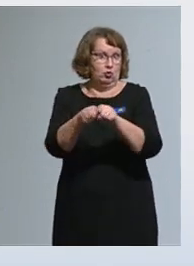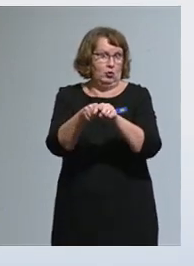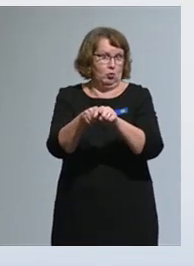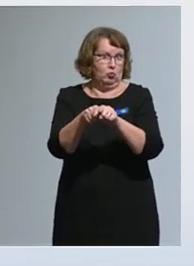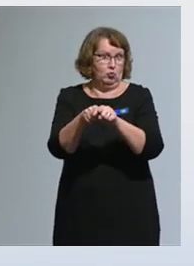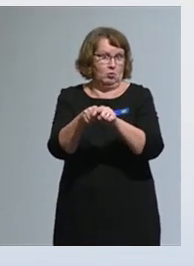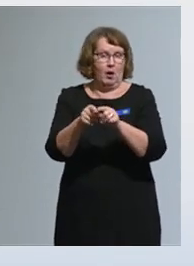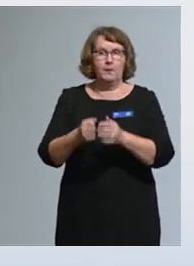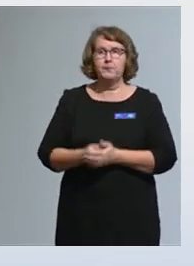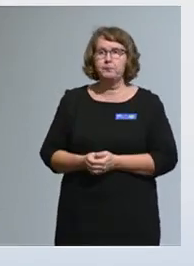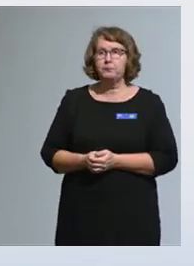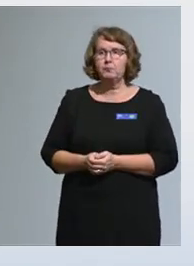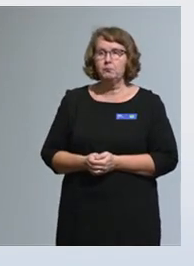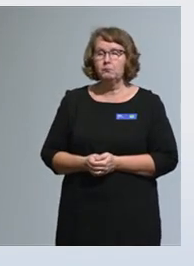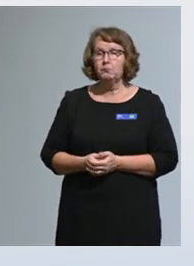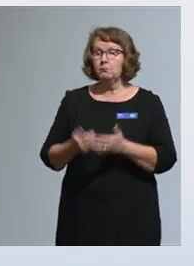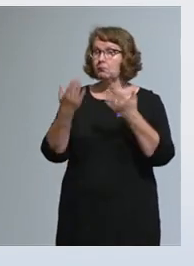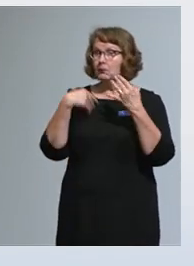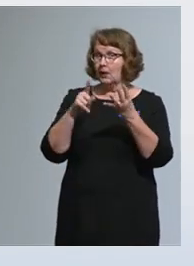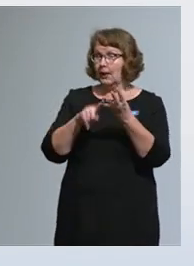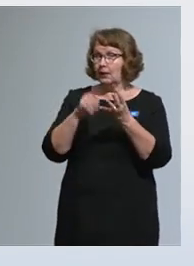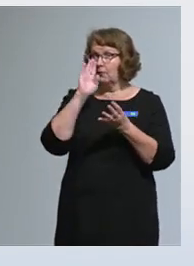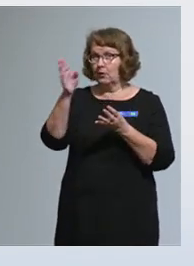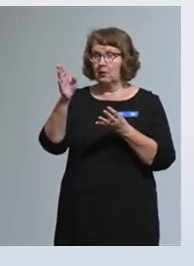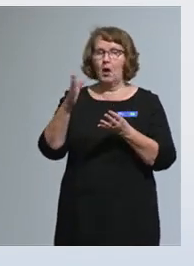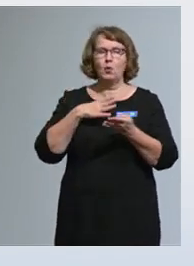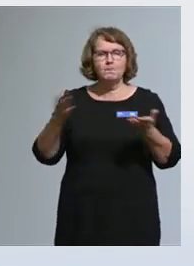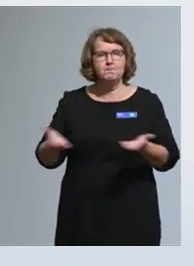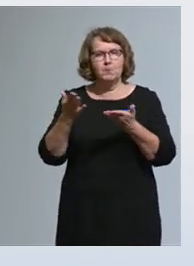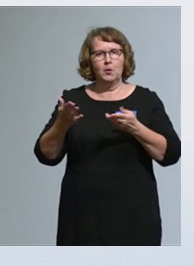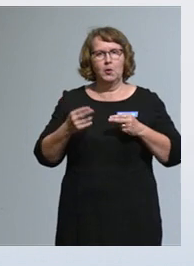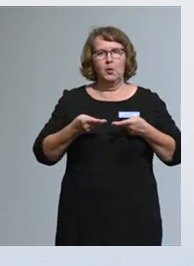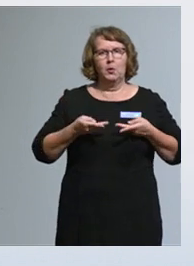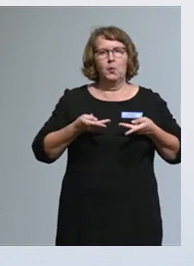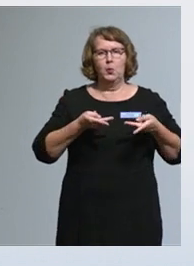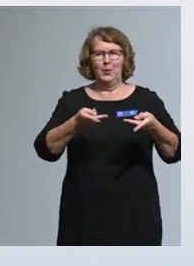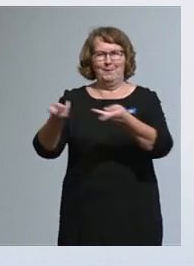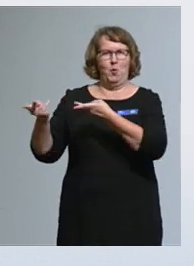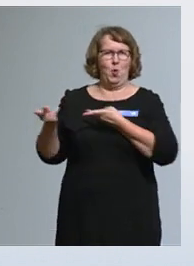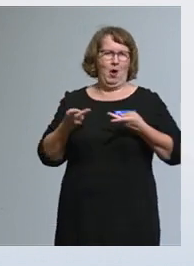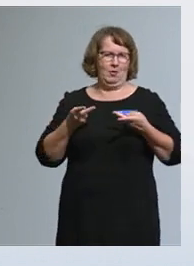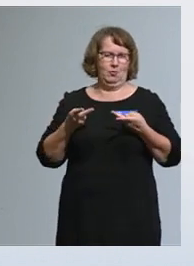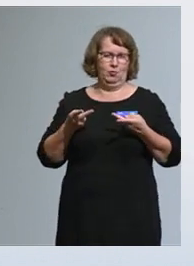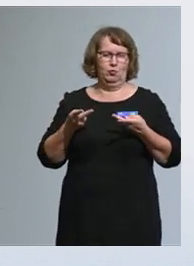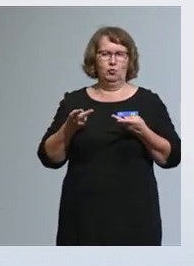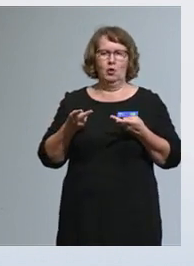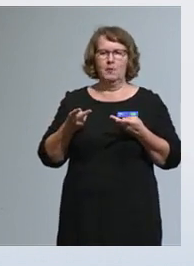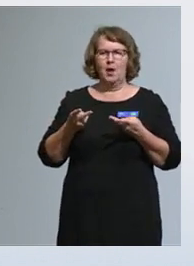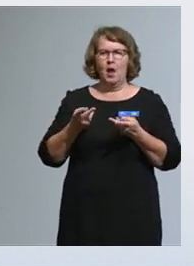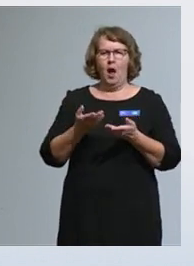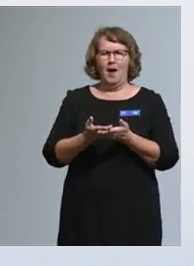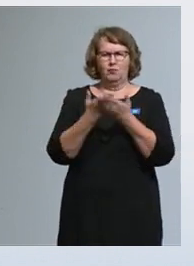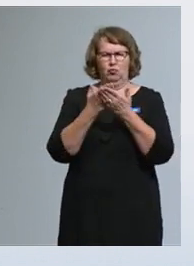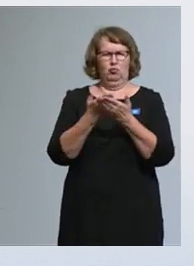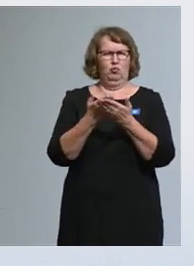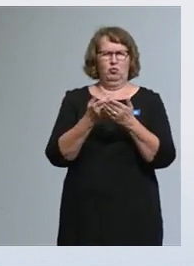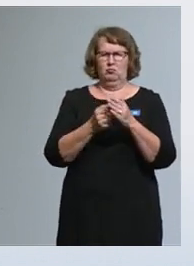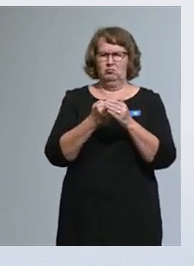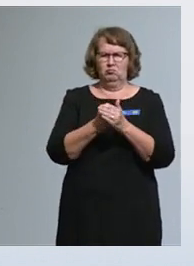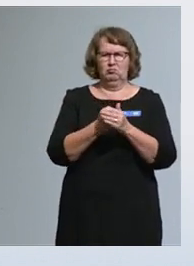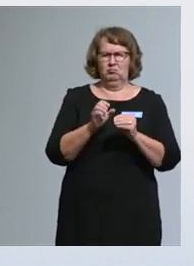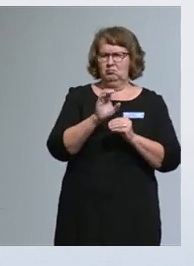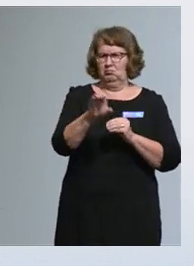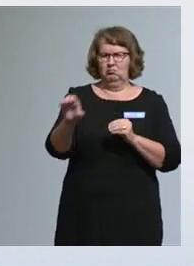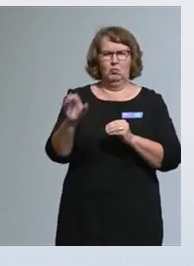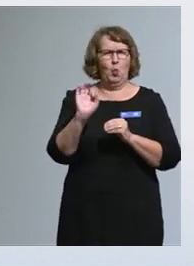Neljänneksi edistämme yhdenmukaisuutta. Avustustoiminnan menettelytapoja selkeytetään ja yhdenmukaistetaan, kuten